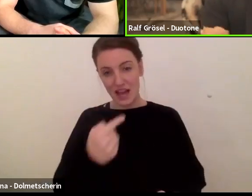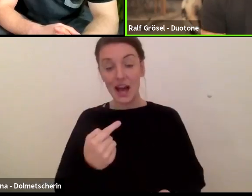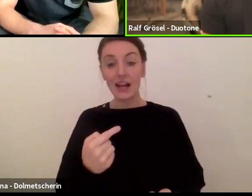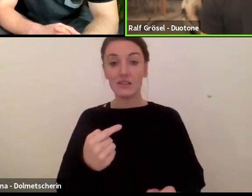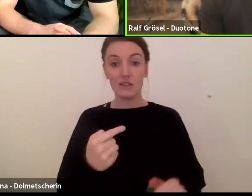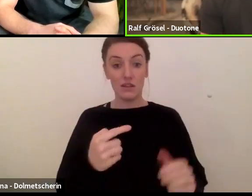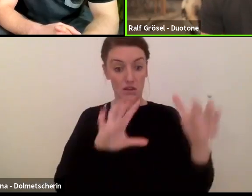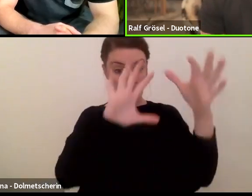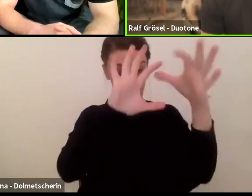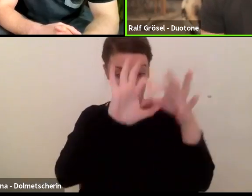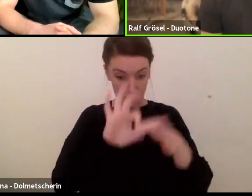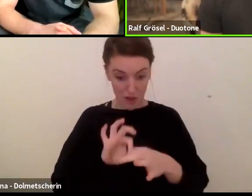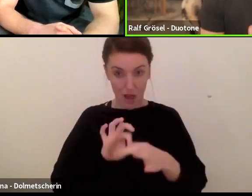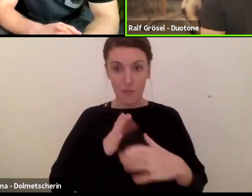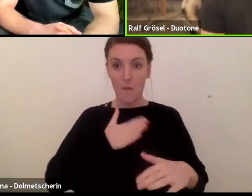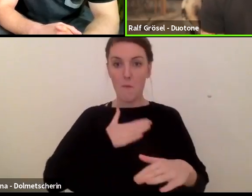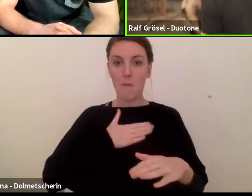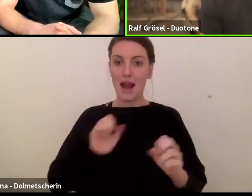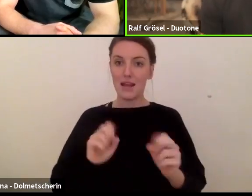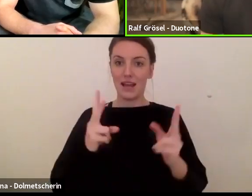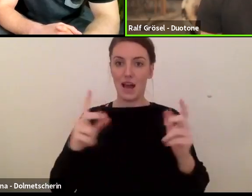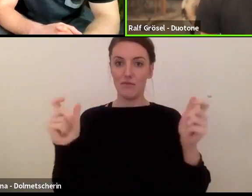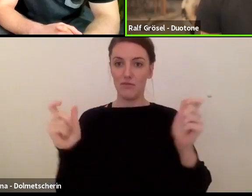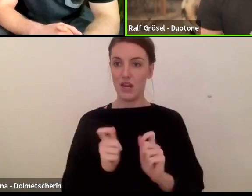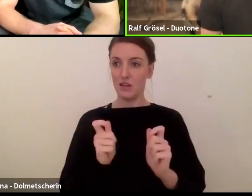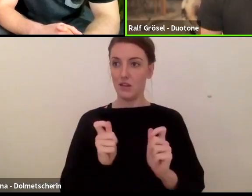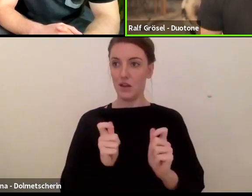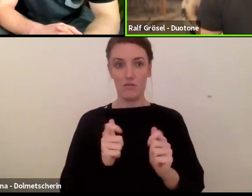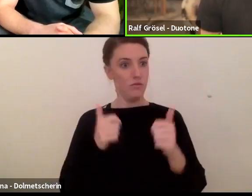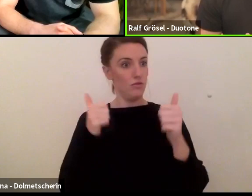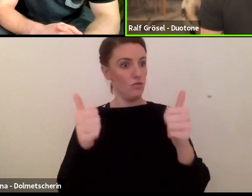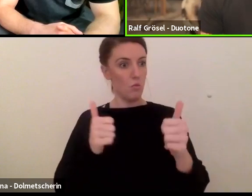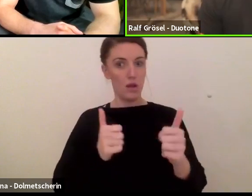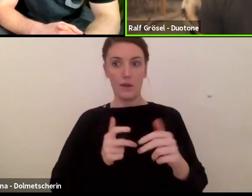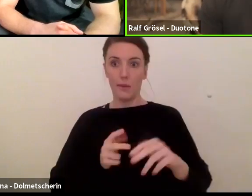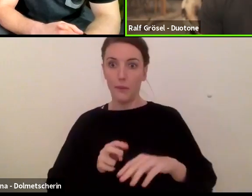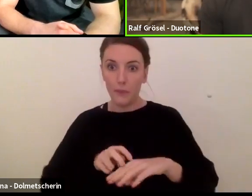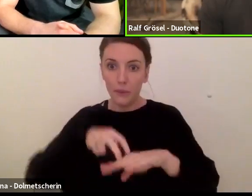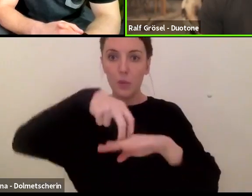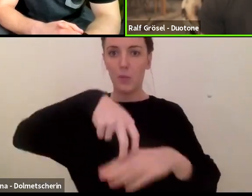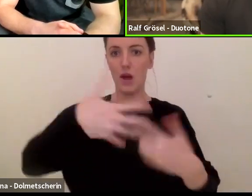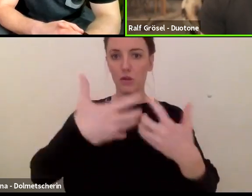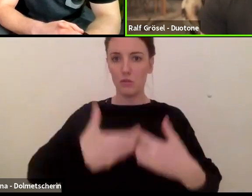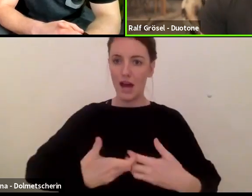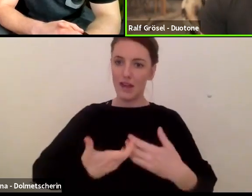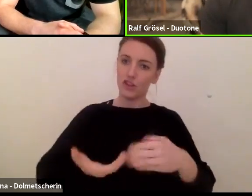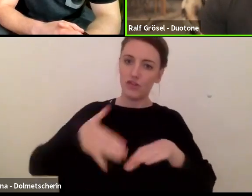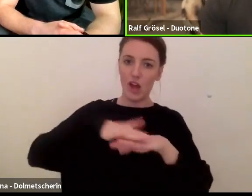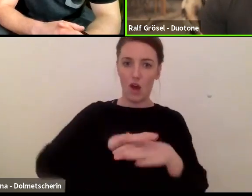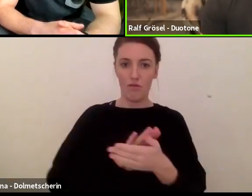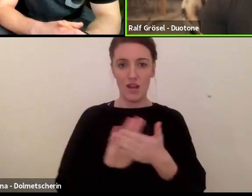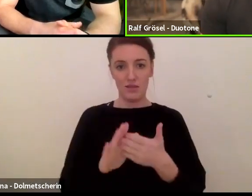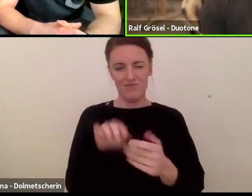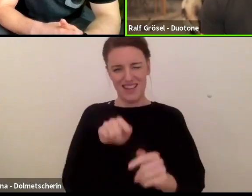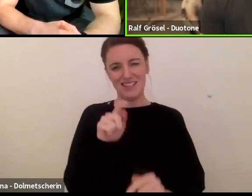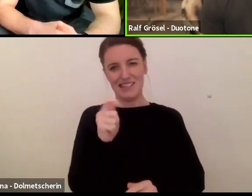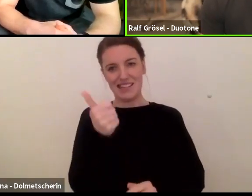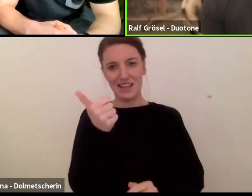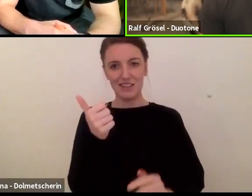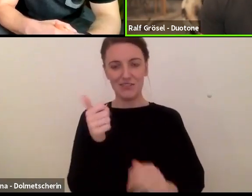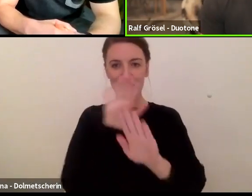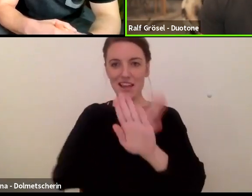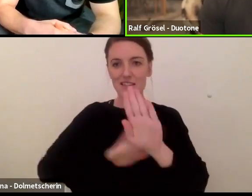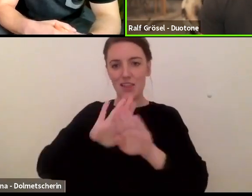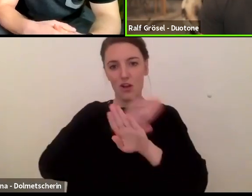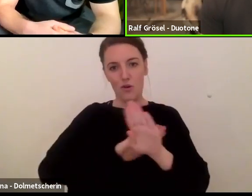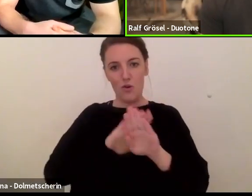weniger Hubarbeit geleistet werden muss, so mehr kinetische Energie kannst du selber verwenden, um quasi aufs Foil zu kommen. Das ist eigentlich der ganze Trick dahinter. Bei den